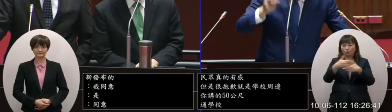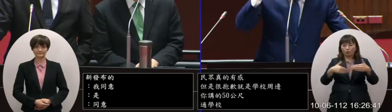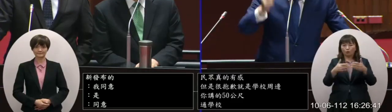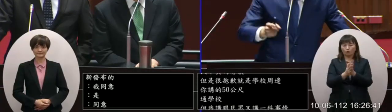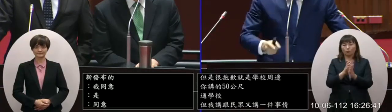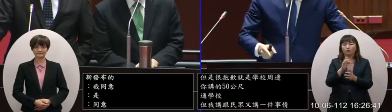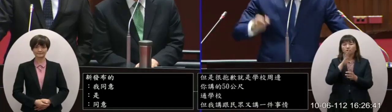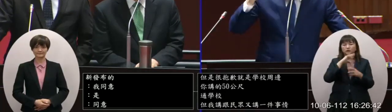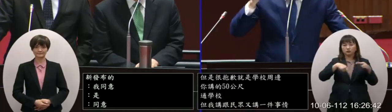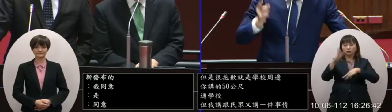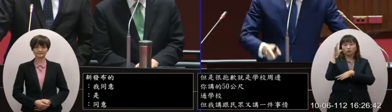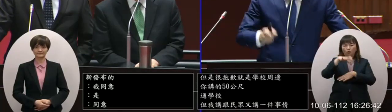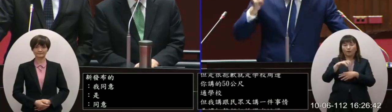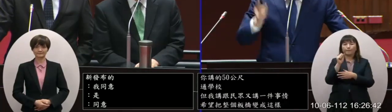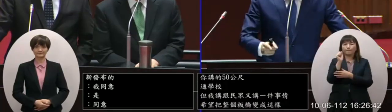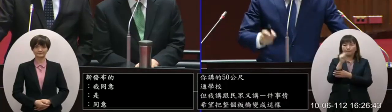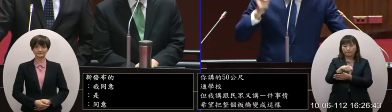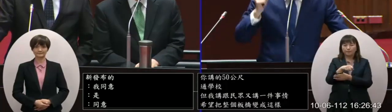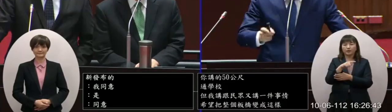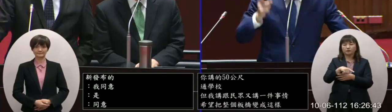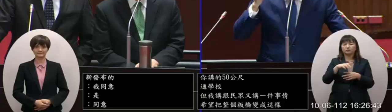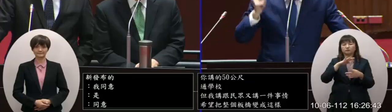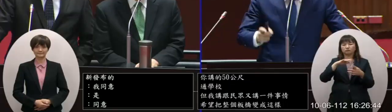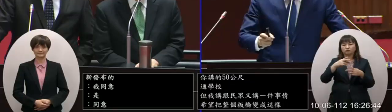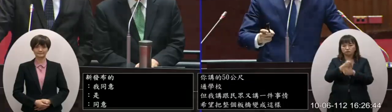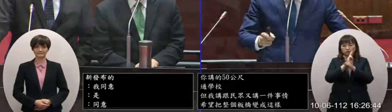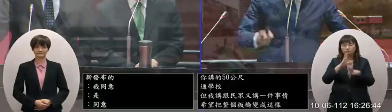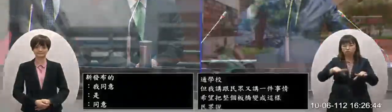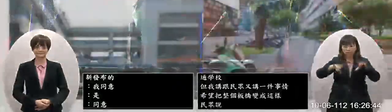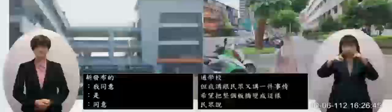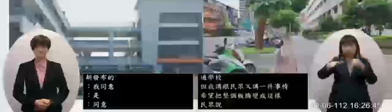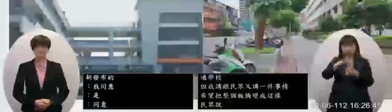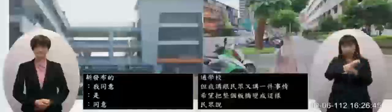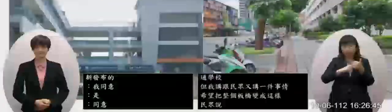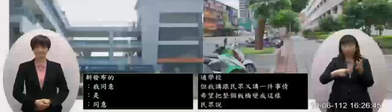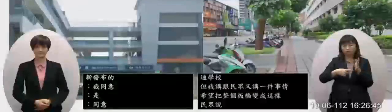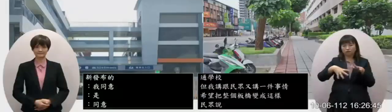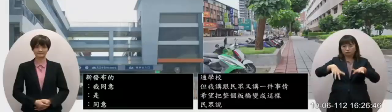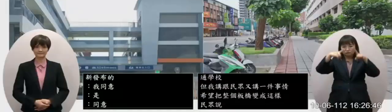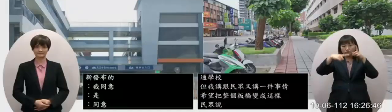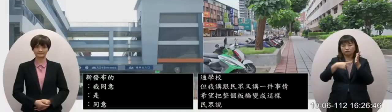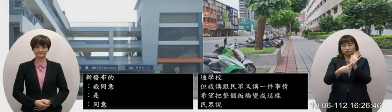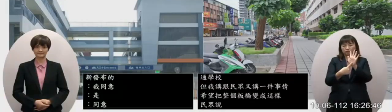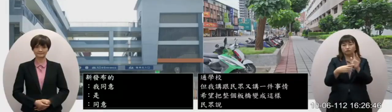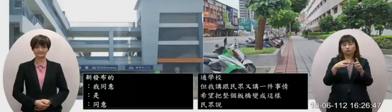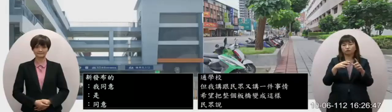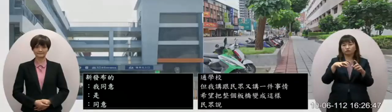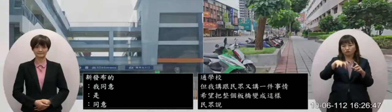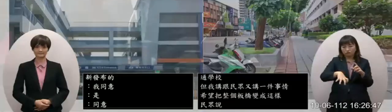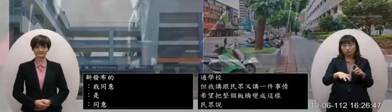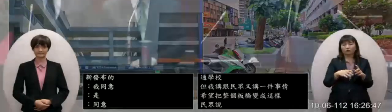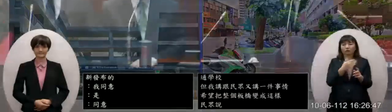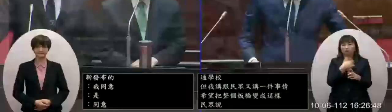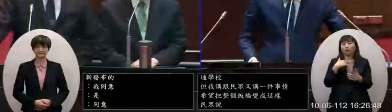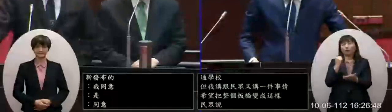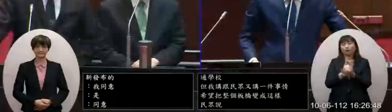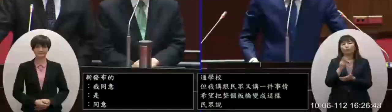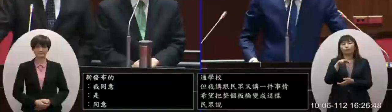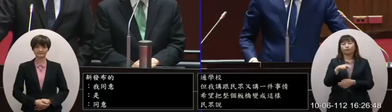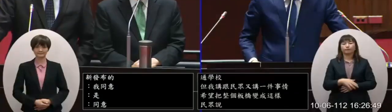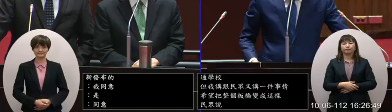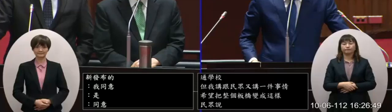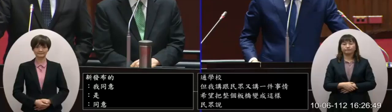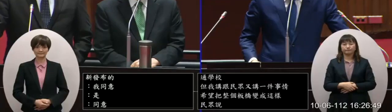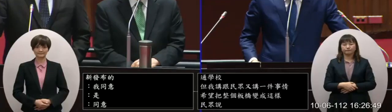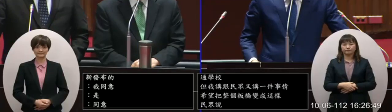部只要行政願意配合把這個板橋列為我們全國的首山之區的示範區做得到院長